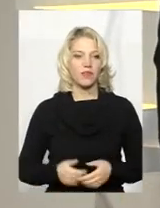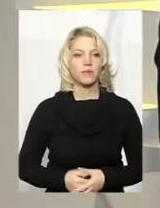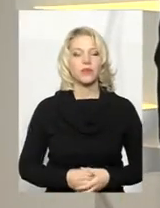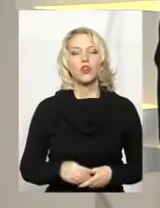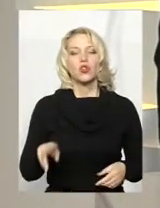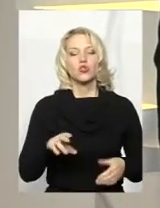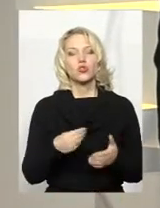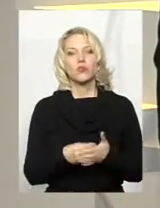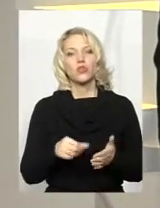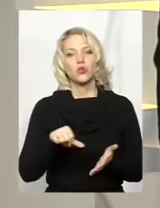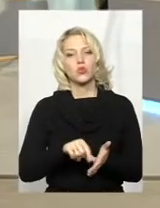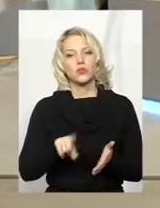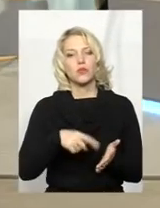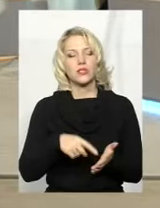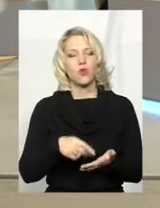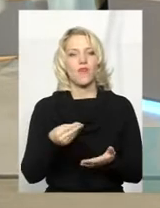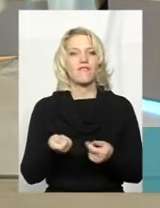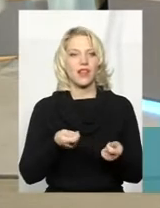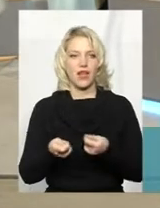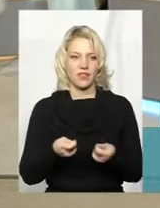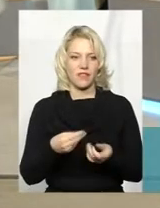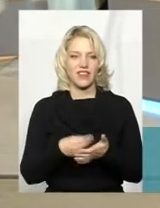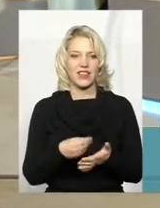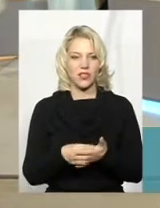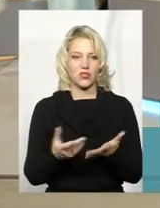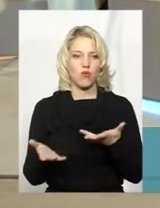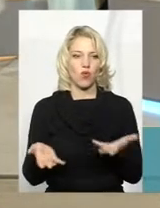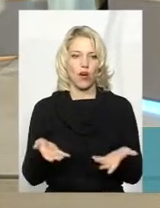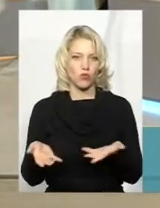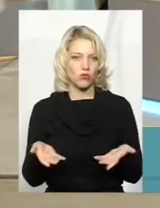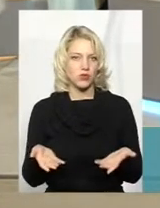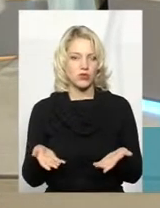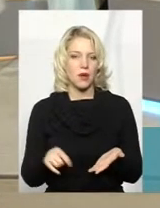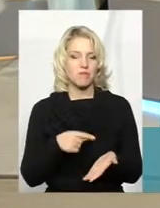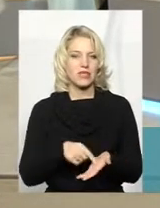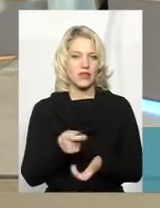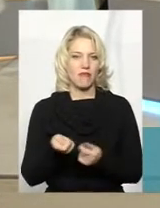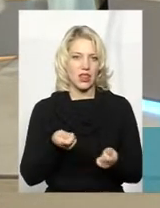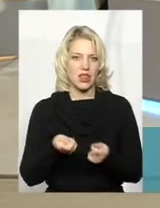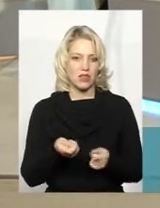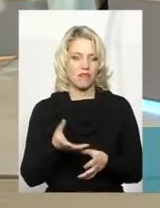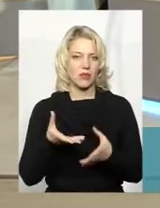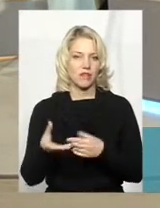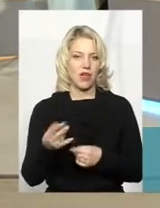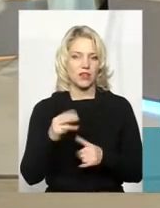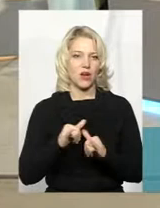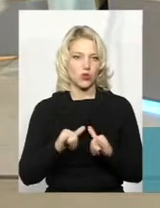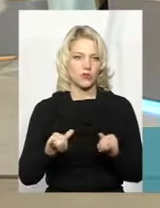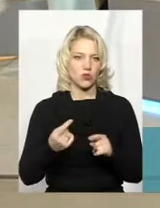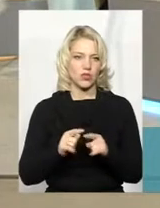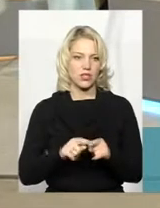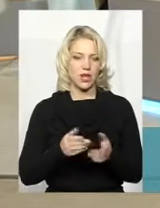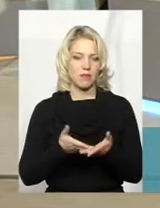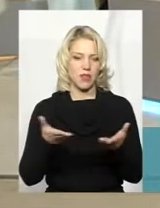участі в цьому проєкті міської влади. Фінансово якось міська влада впливала на розвиток цієї платформи?